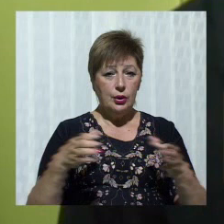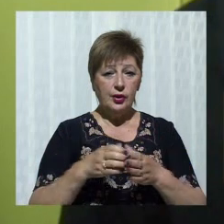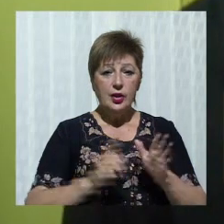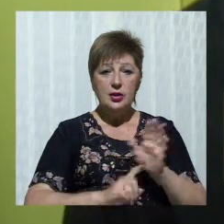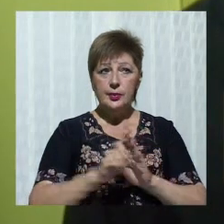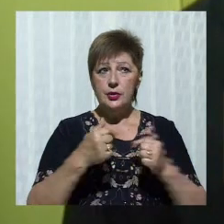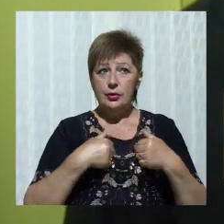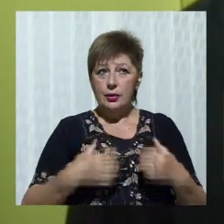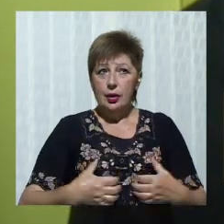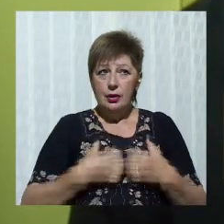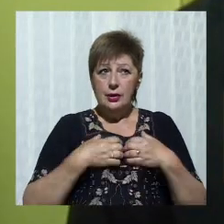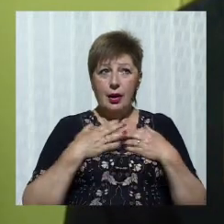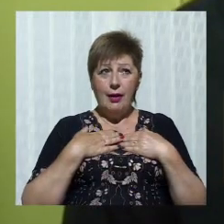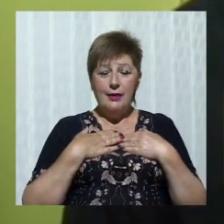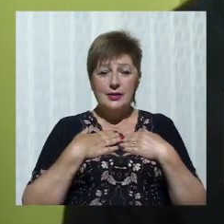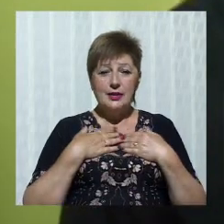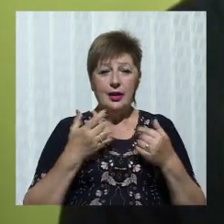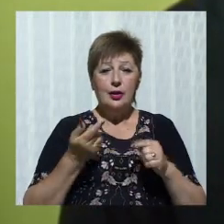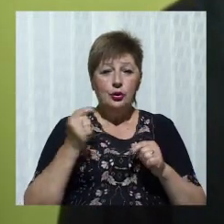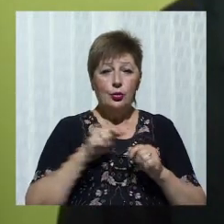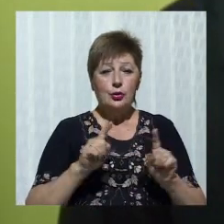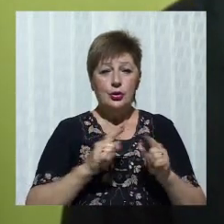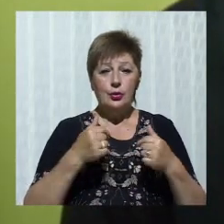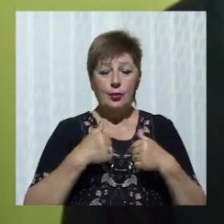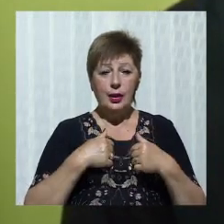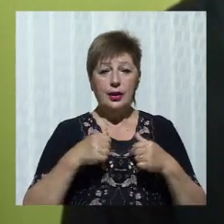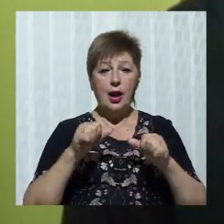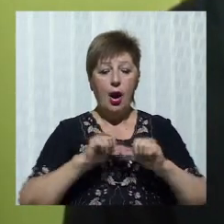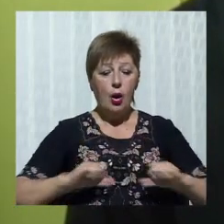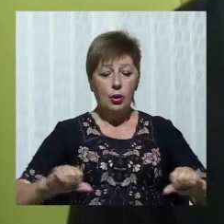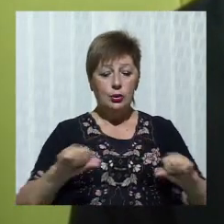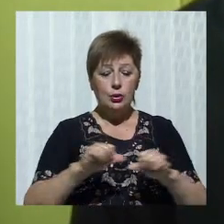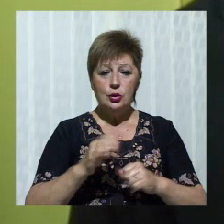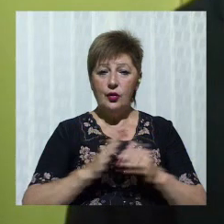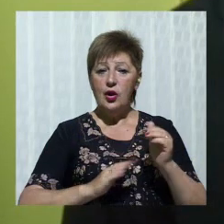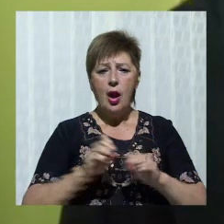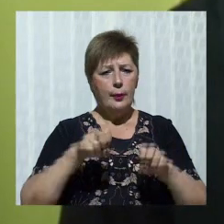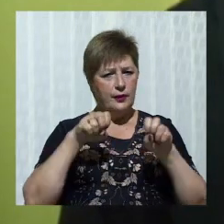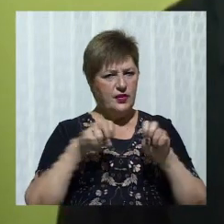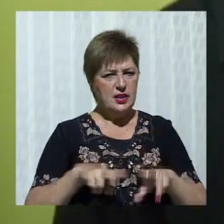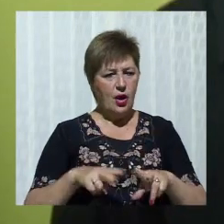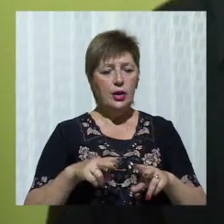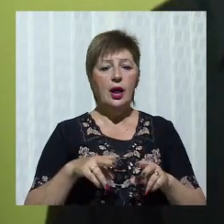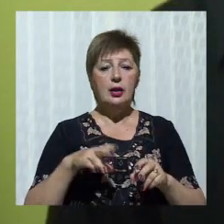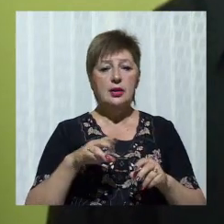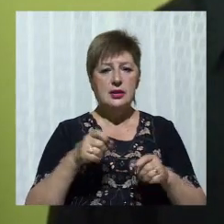злякався, тому що мене оточували професіонали, справжні професіонали, і